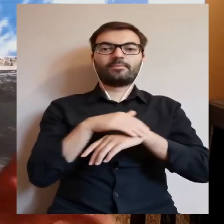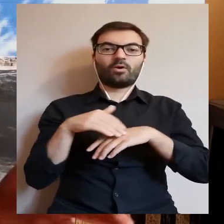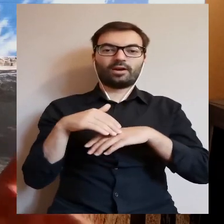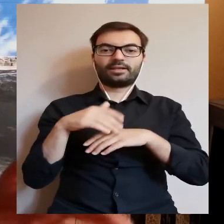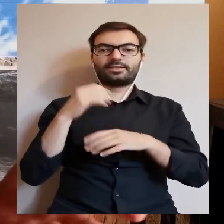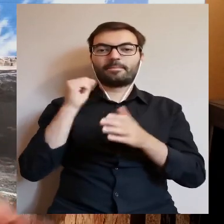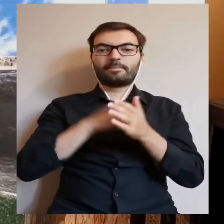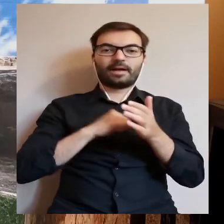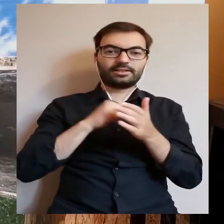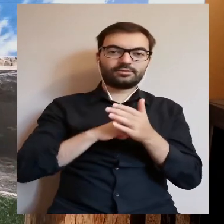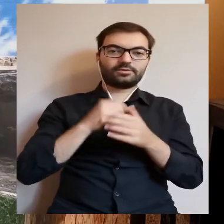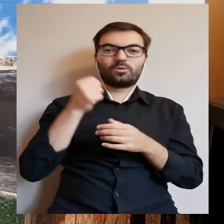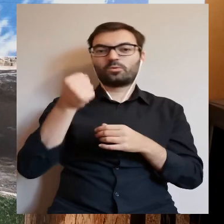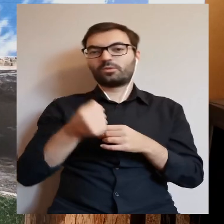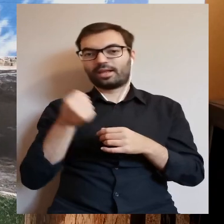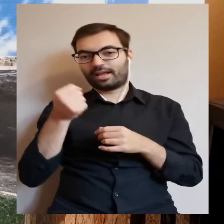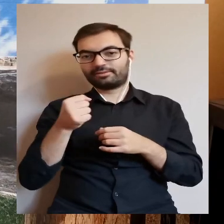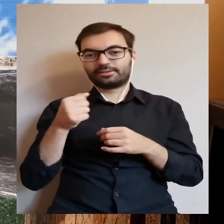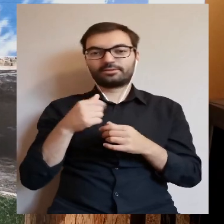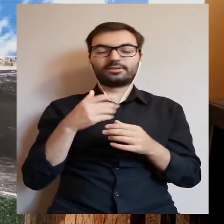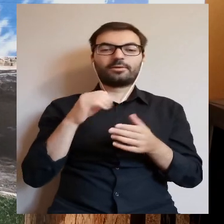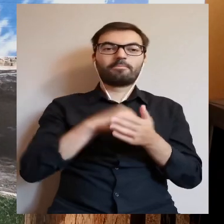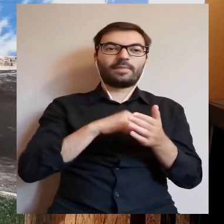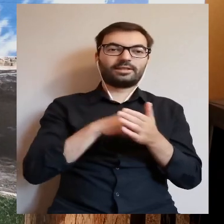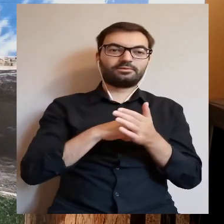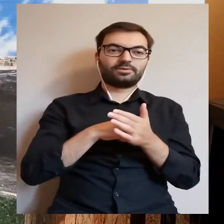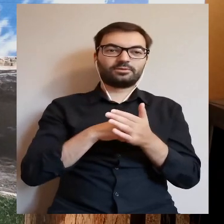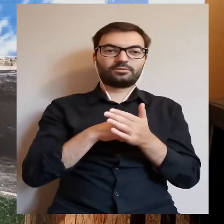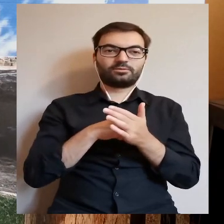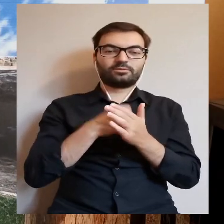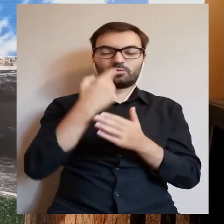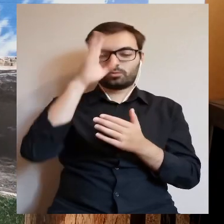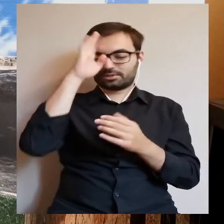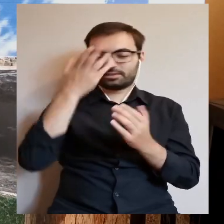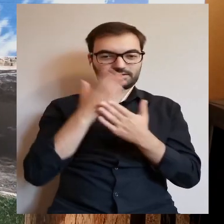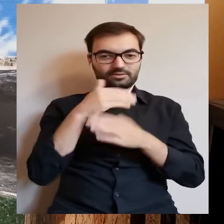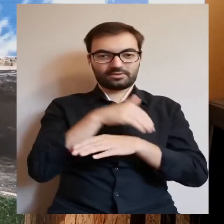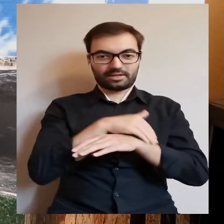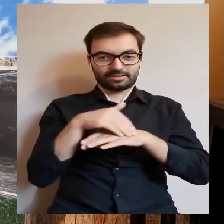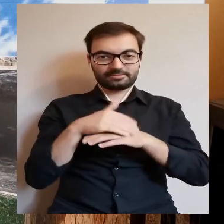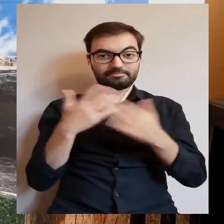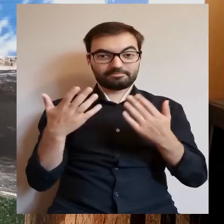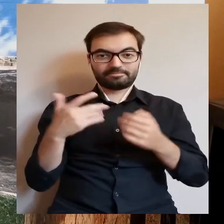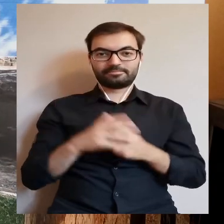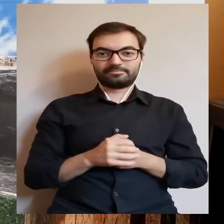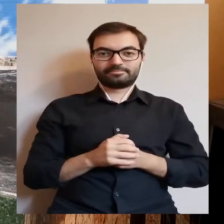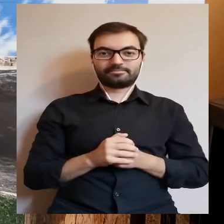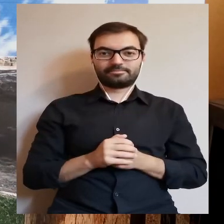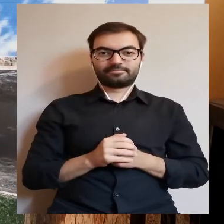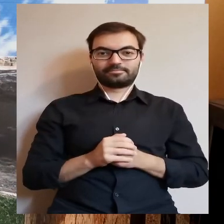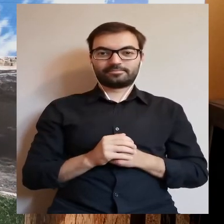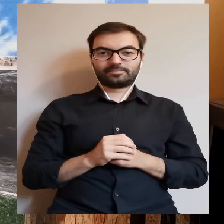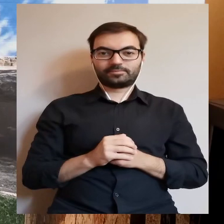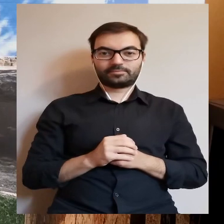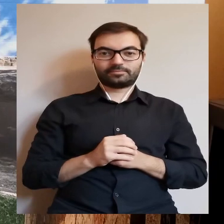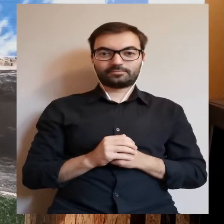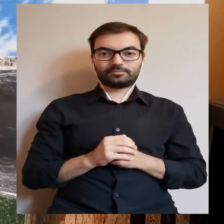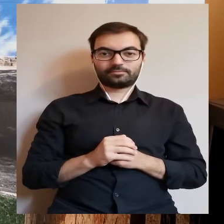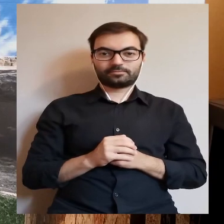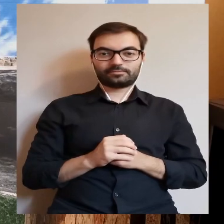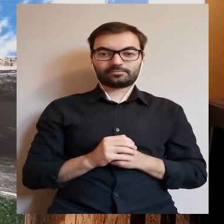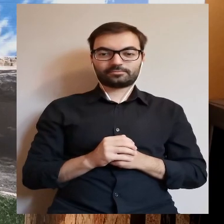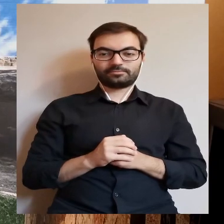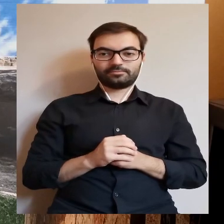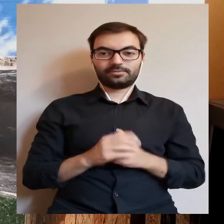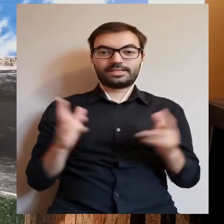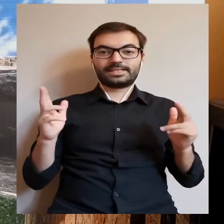tylko mazowiecko-kujawskie, czy mazowiecko-łódzkie w tym momencie. No i